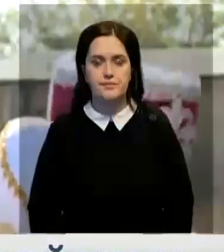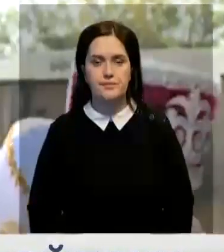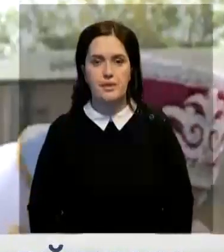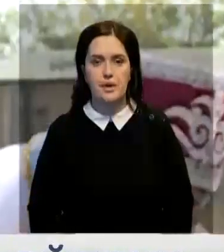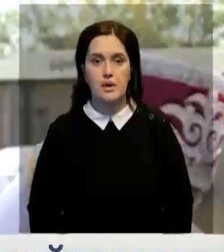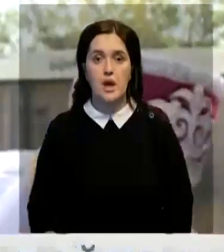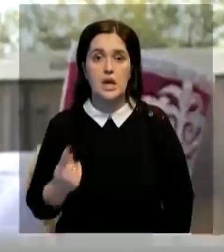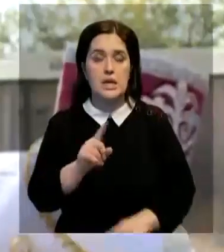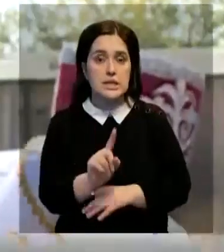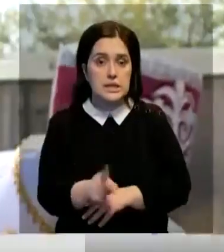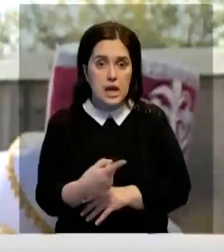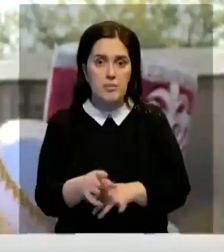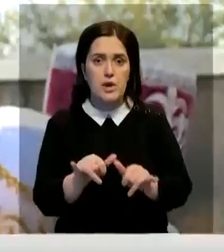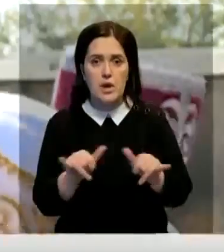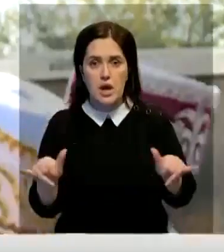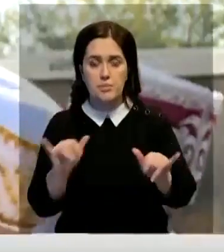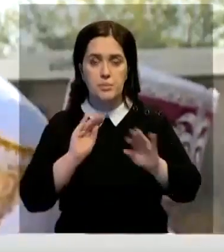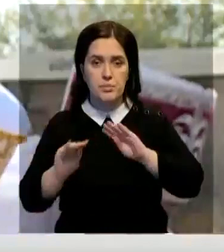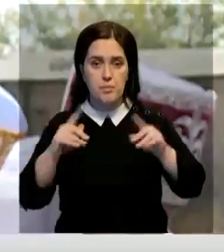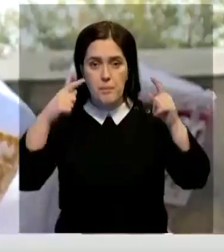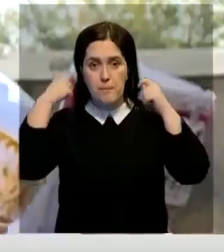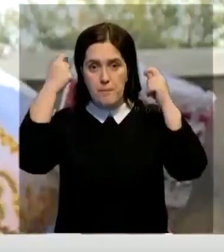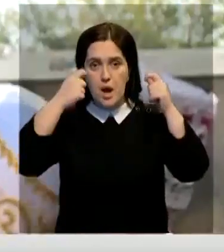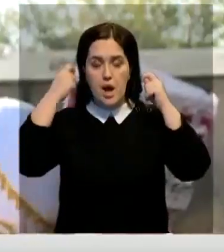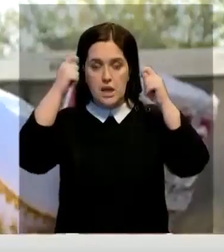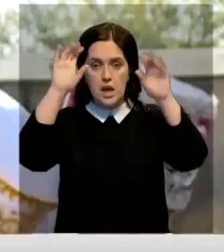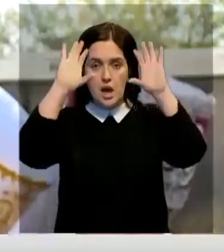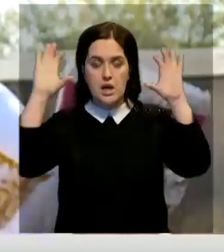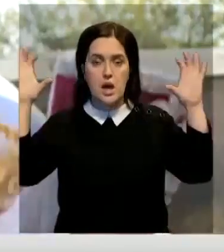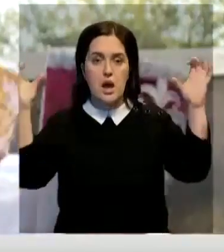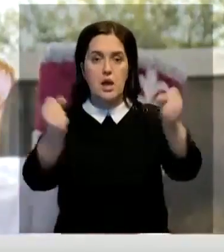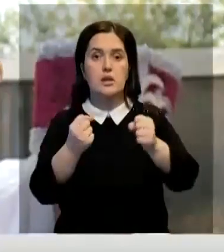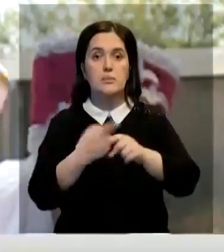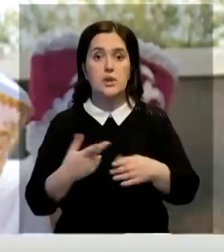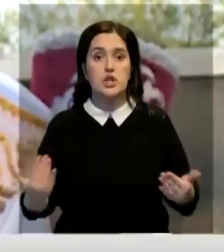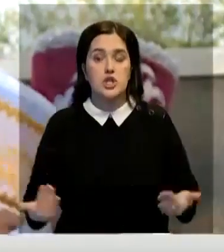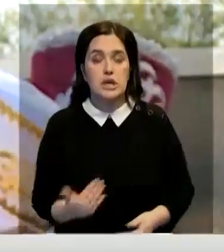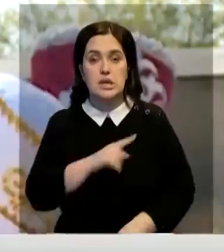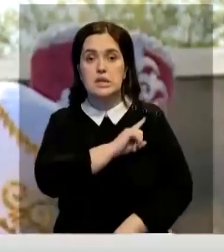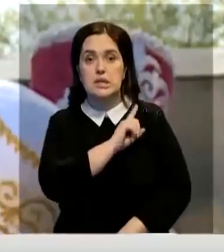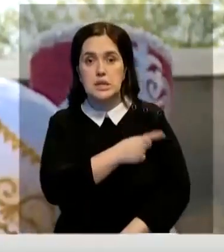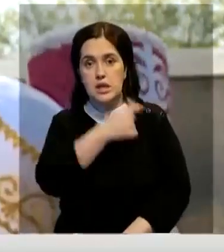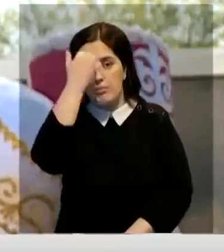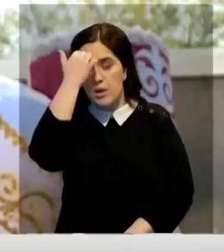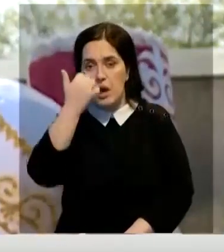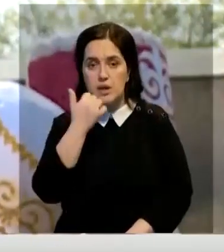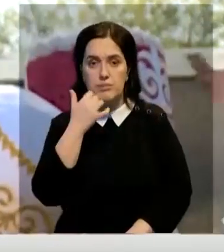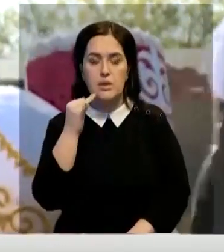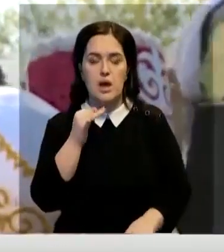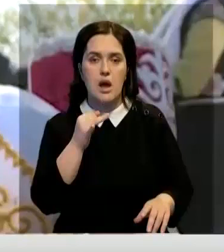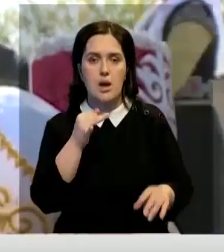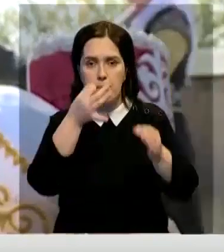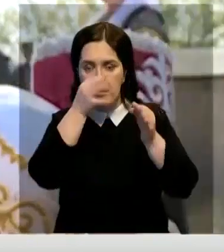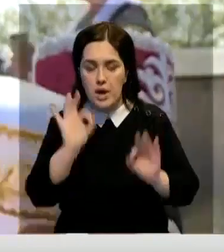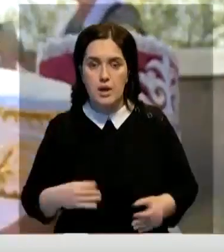Один из самых распространенных орнаментов – бараньи рога, который символизирует жизненную силу, благодать, достаток и благополучие.